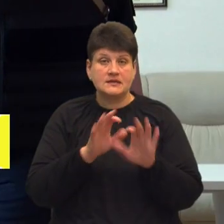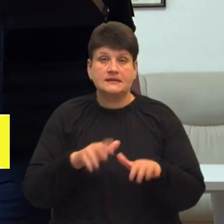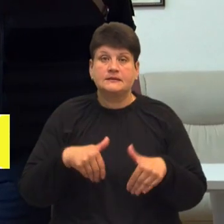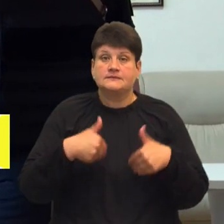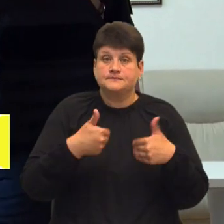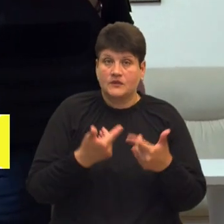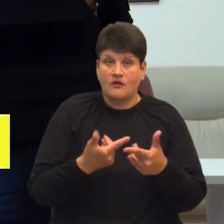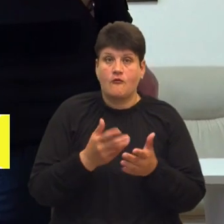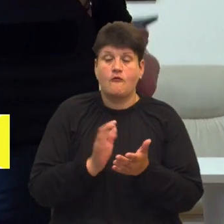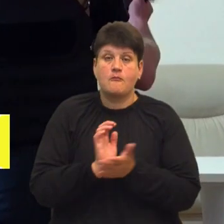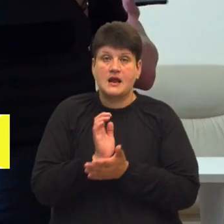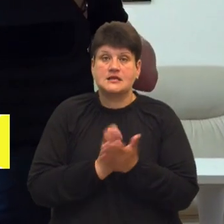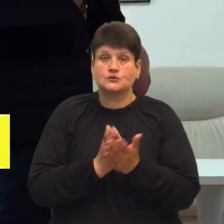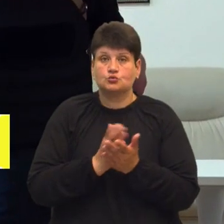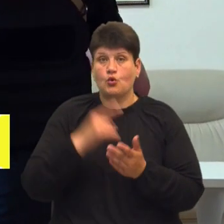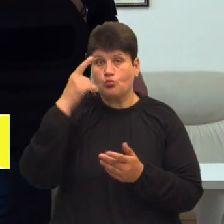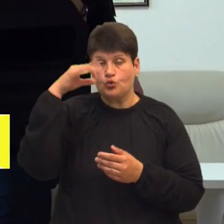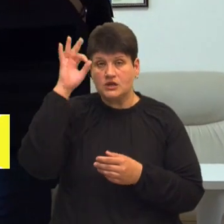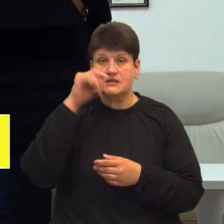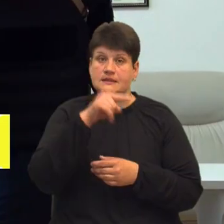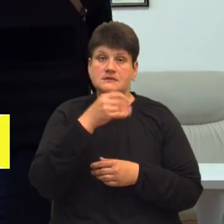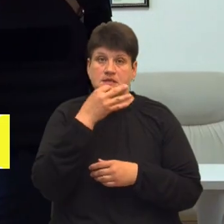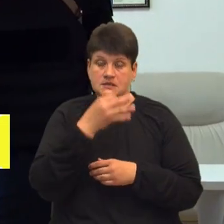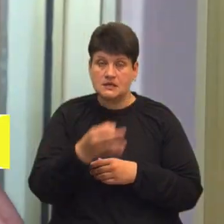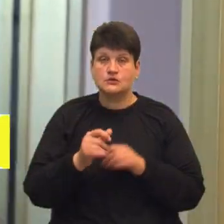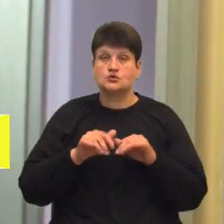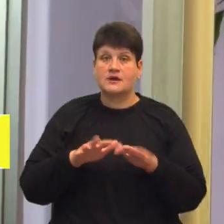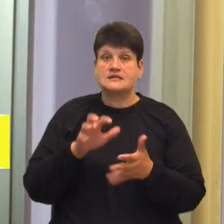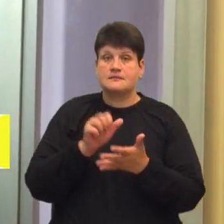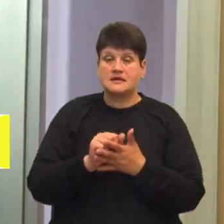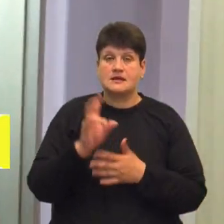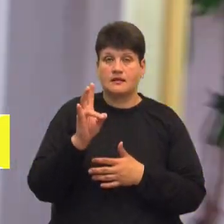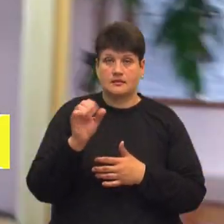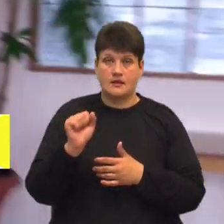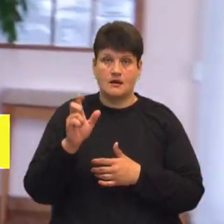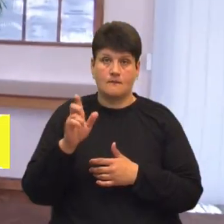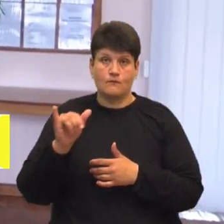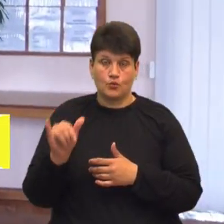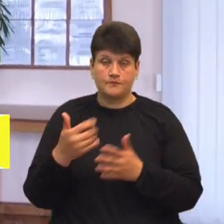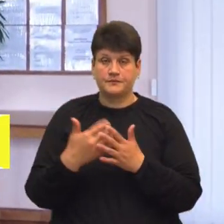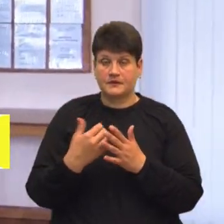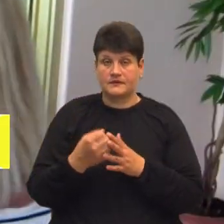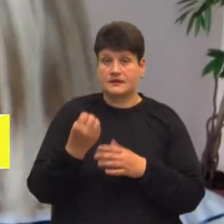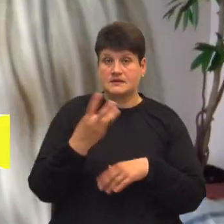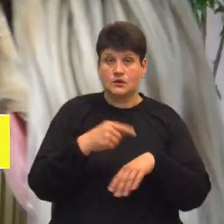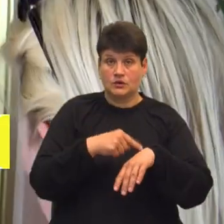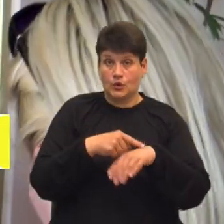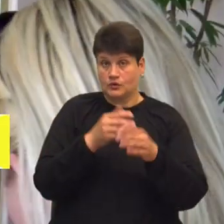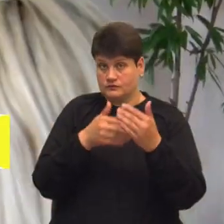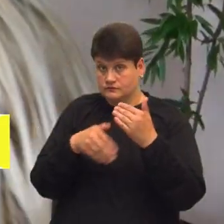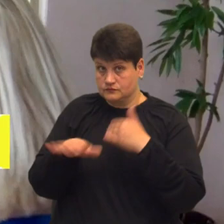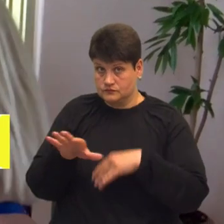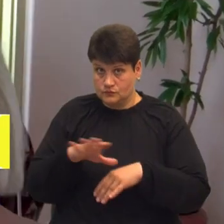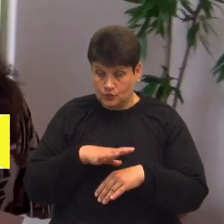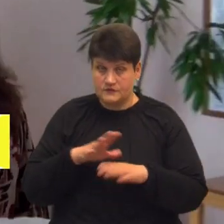поліції. Там повідомили, що справою займається НАБУ. Близько 13-ї години, коли правоохоронці виходили, ми звернулися